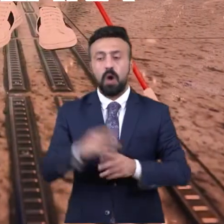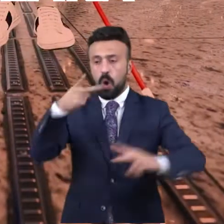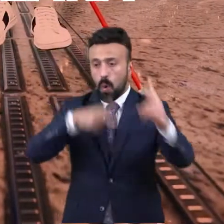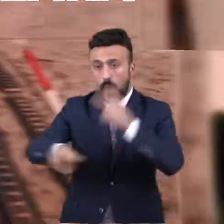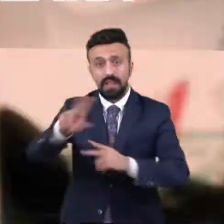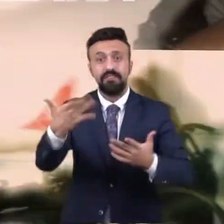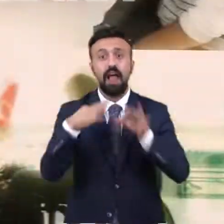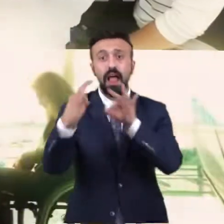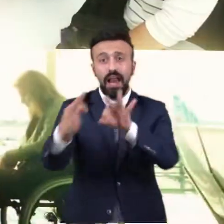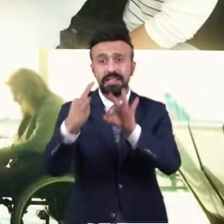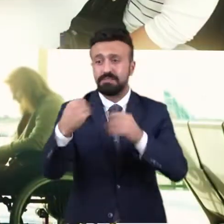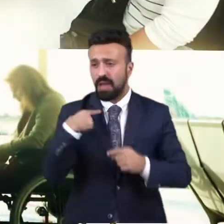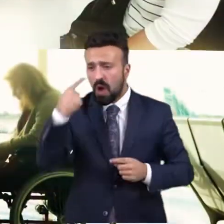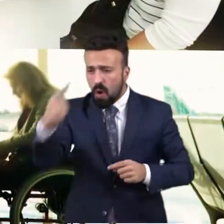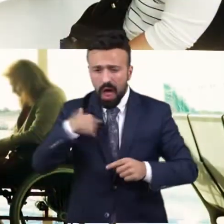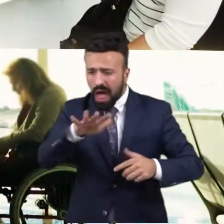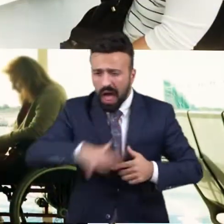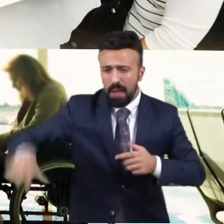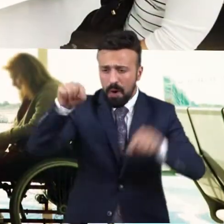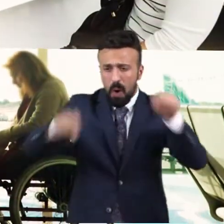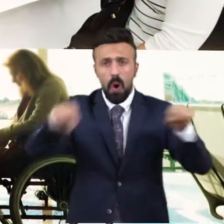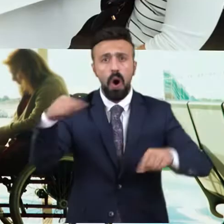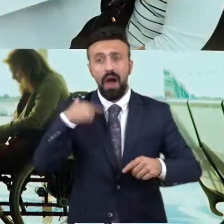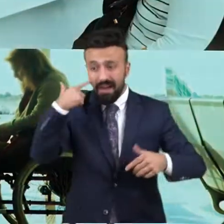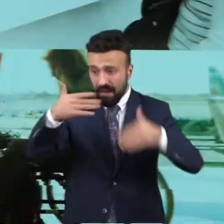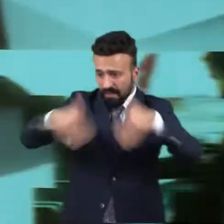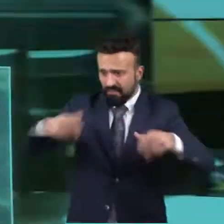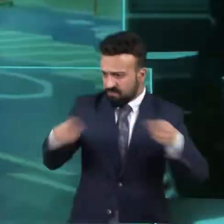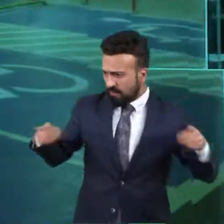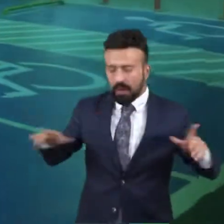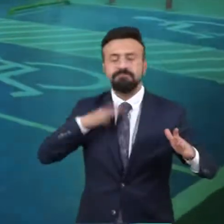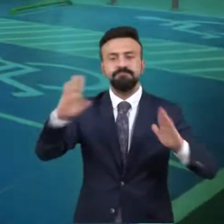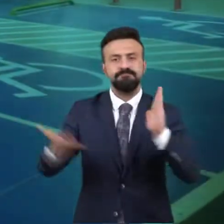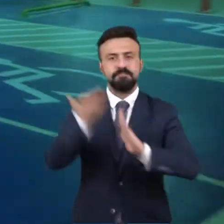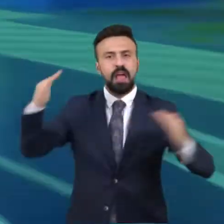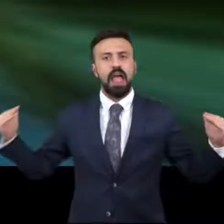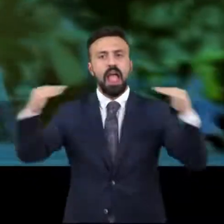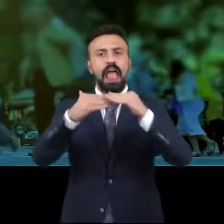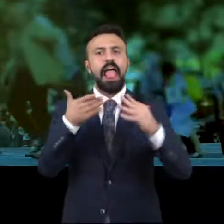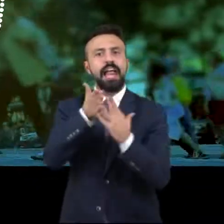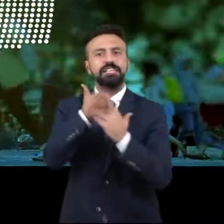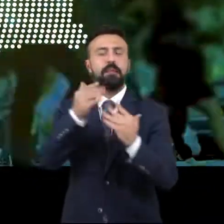Ulaşım ve iletişimde her adımda farkları ortadan kaldıran Erişilebilir Türkiye.